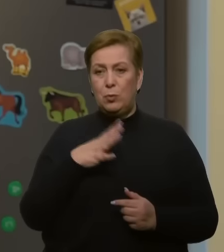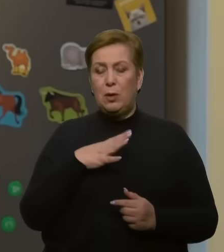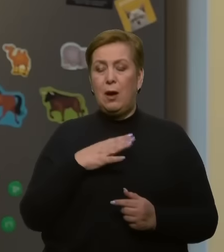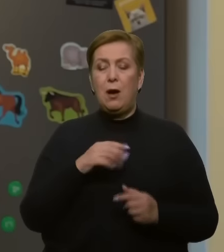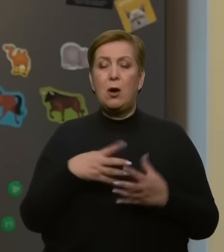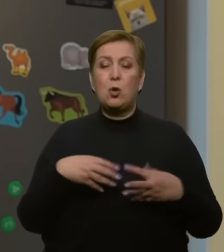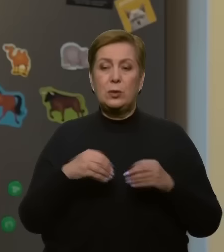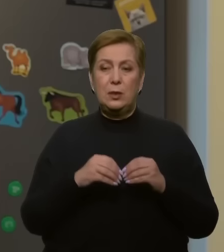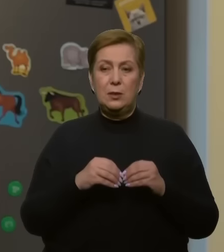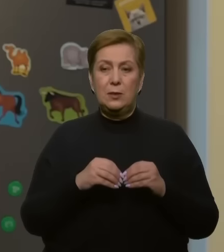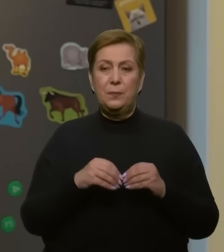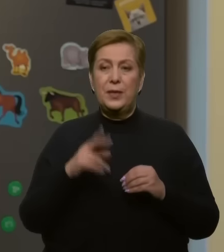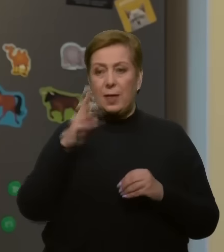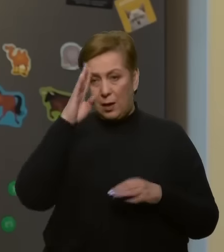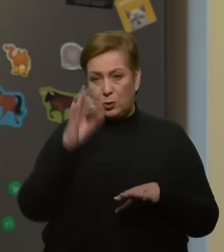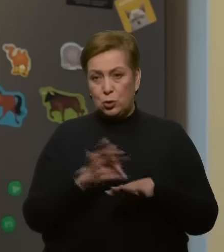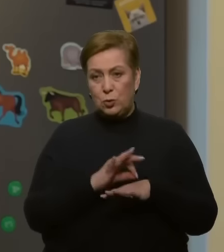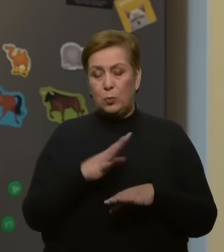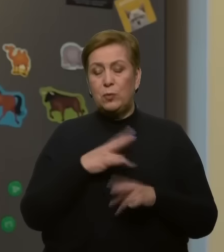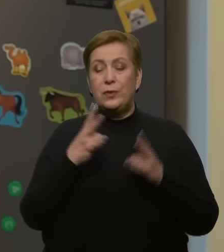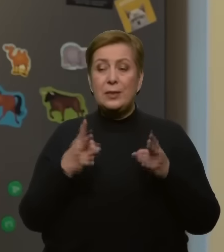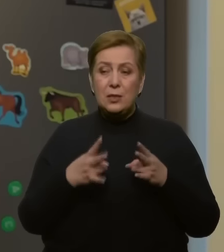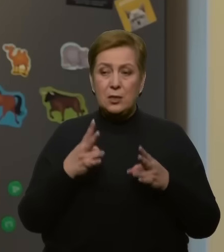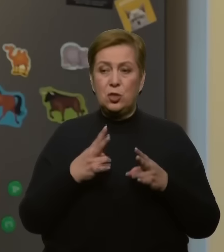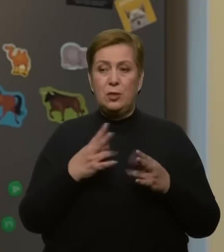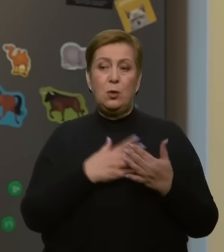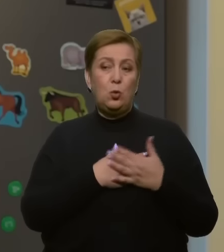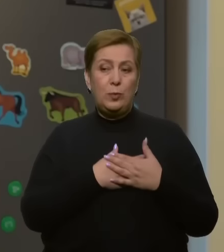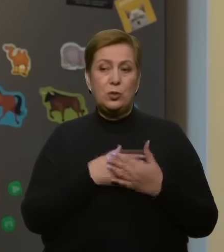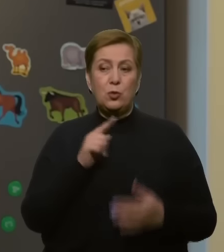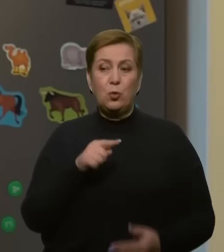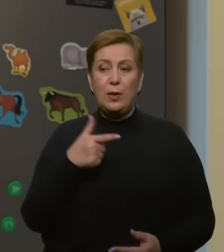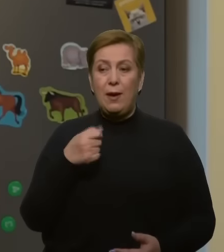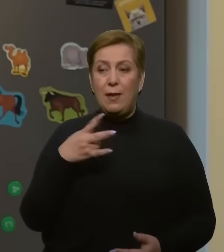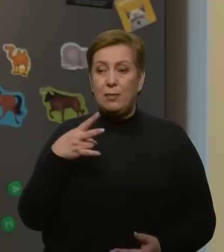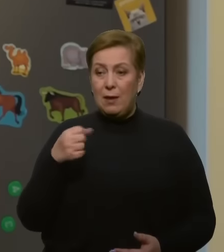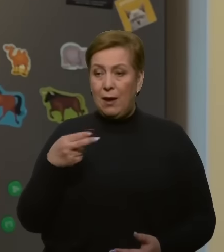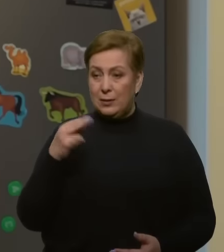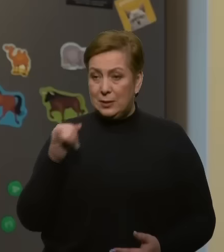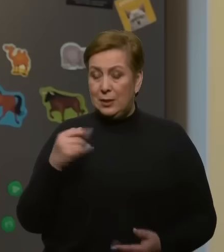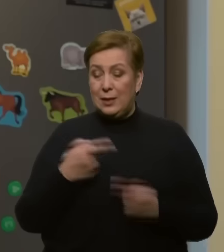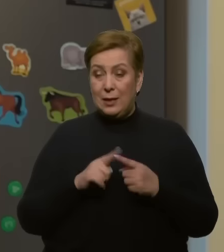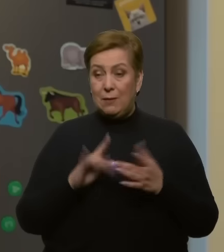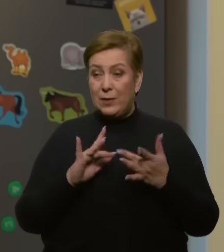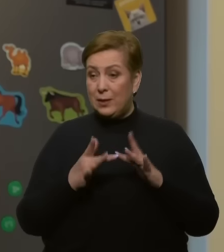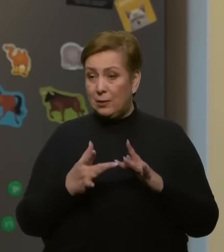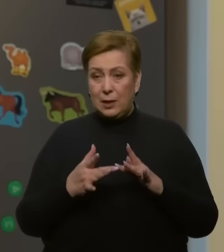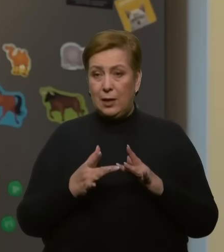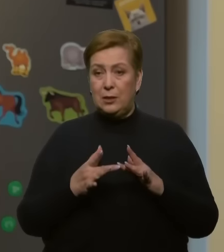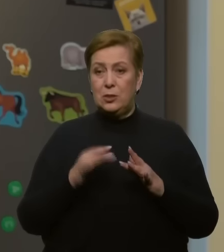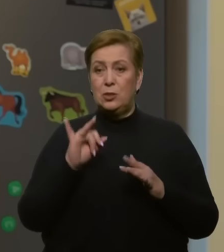чоловік він був дуже люблячий, він був дуже ніжний. І той Геннадій, який був, наприклад, в інтернеті, чи той, який був на